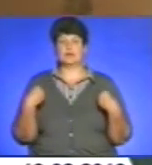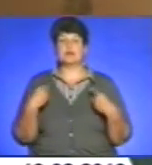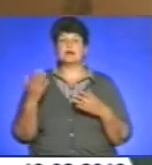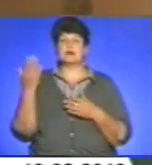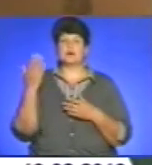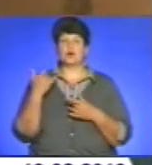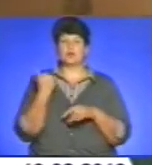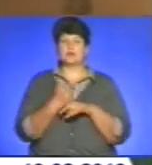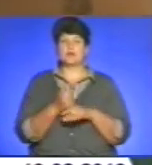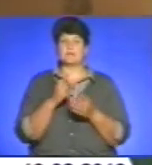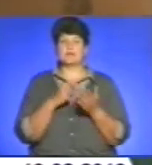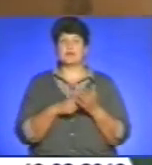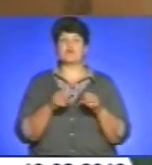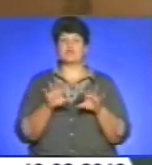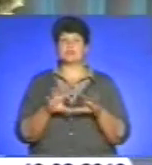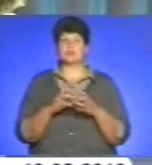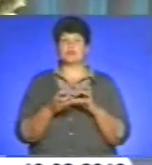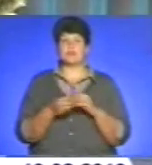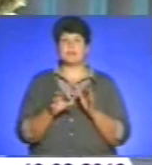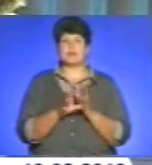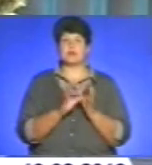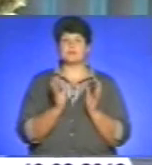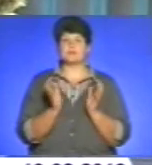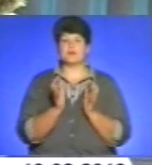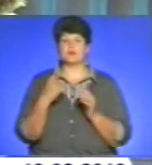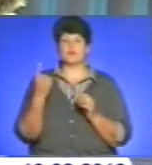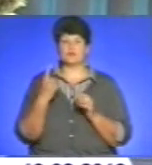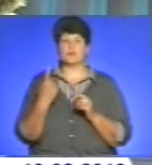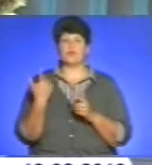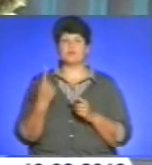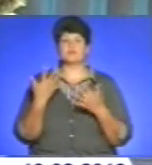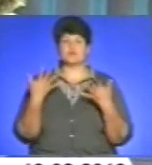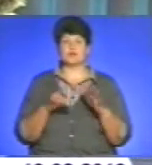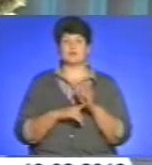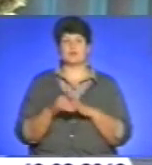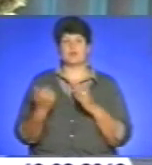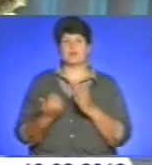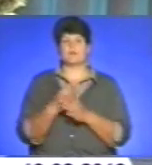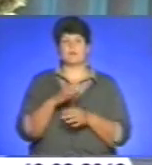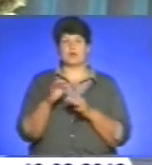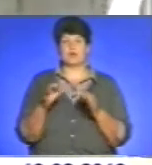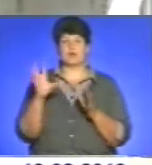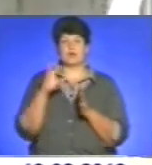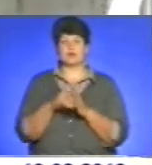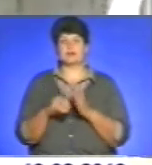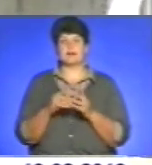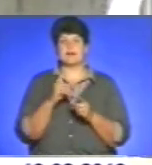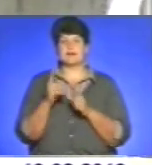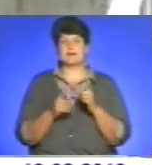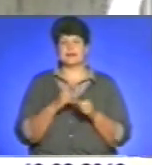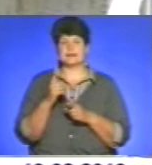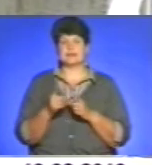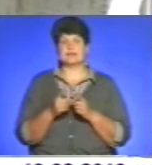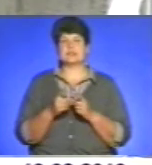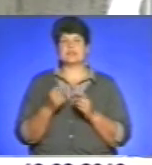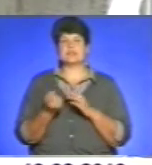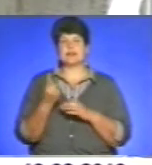проєкту – вирішення проблеми енергозбереження. В області уже розпочали нові проєкти із впровадження альтернативних джерел теплу та